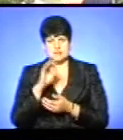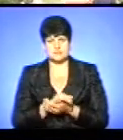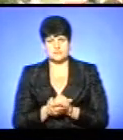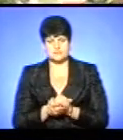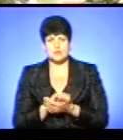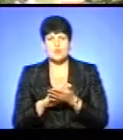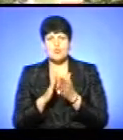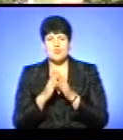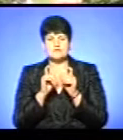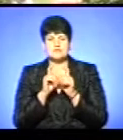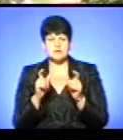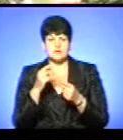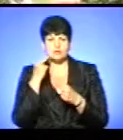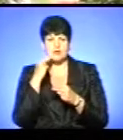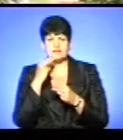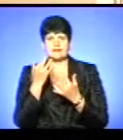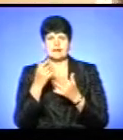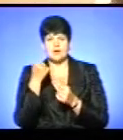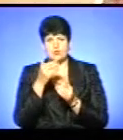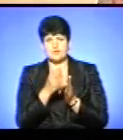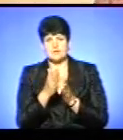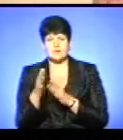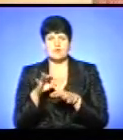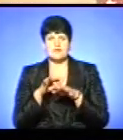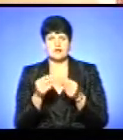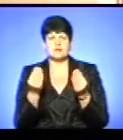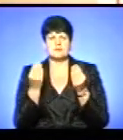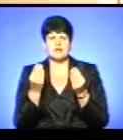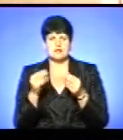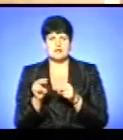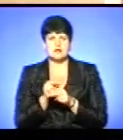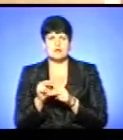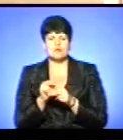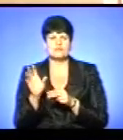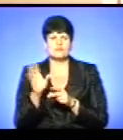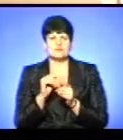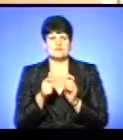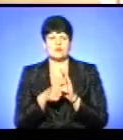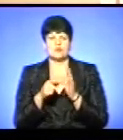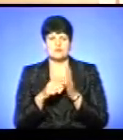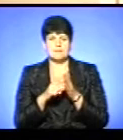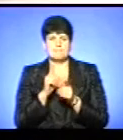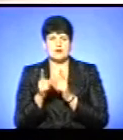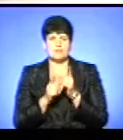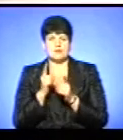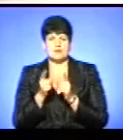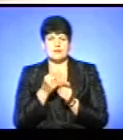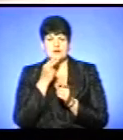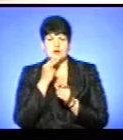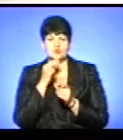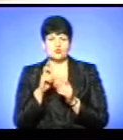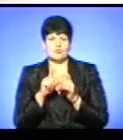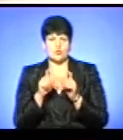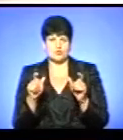Умови в закладі поліпшують кілька років постіль. Провели капітальний ремонт усіх корпусів, повністю переобладнали харчоблок. Останні